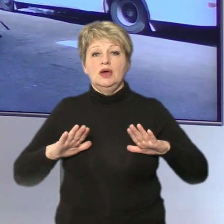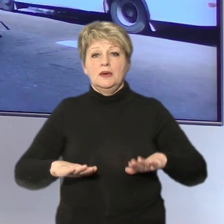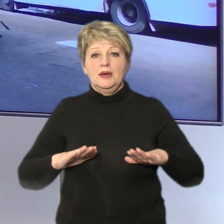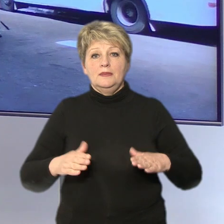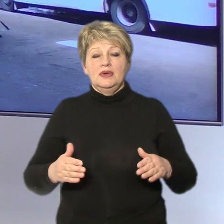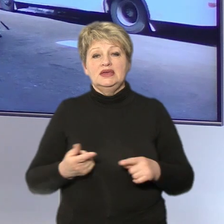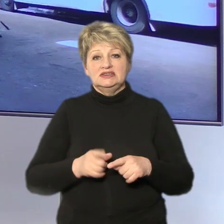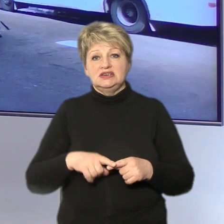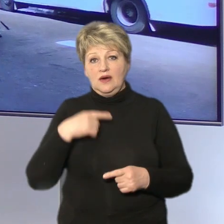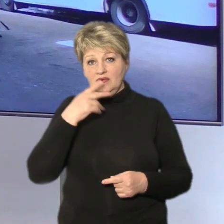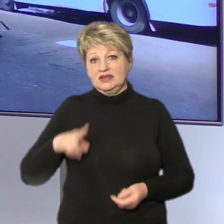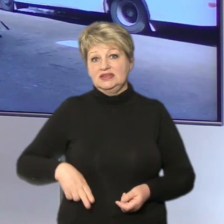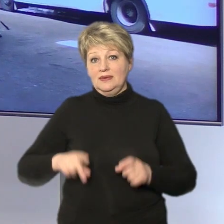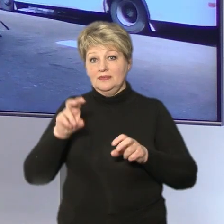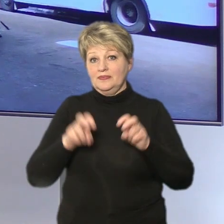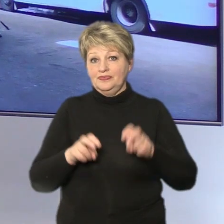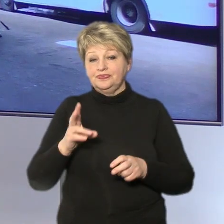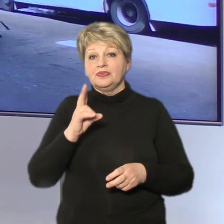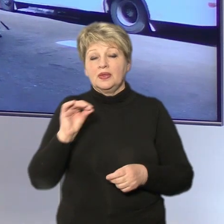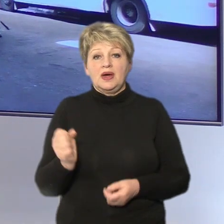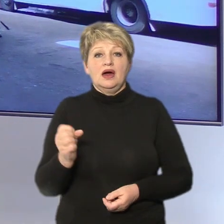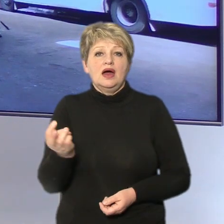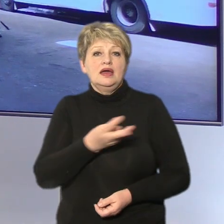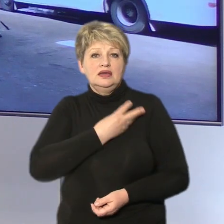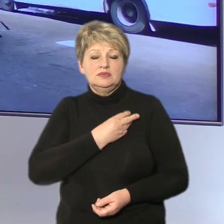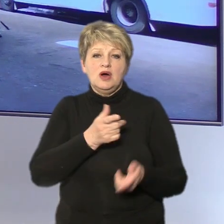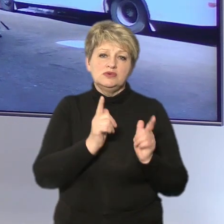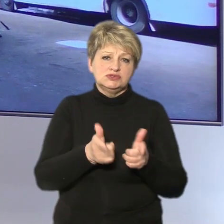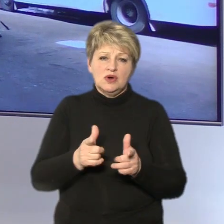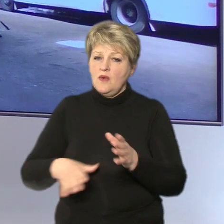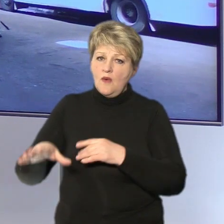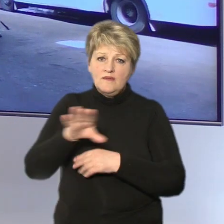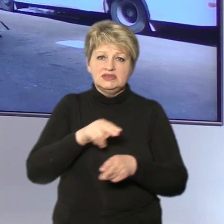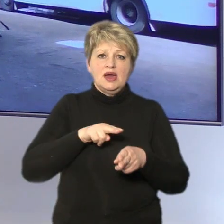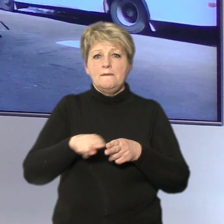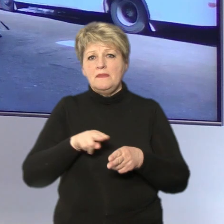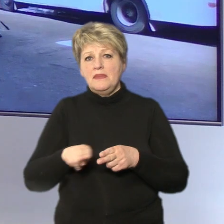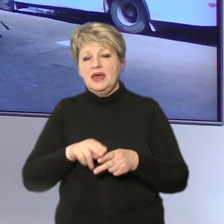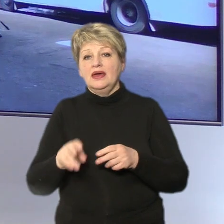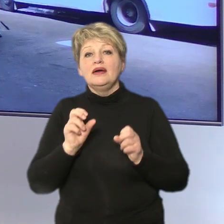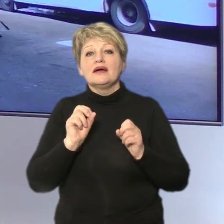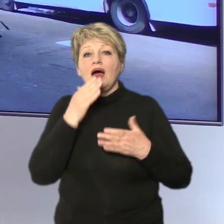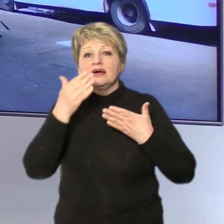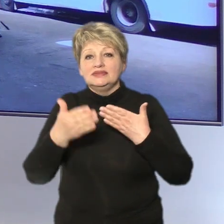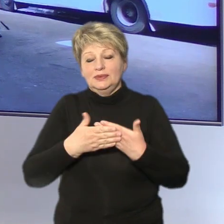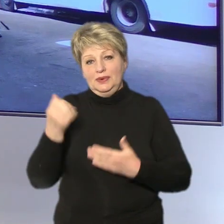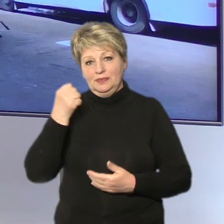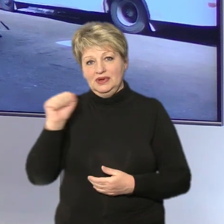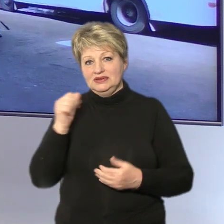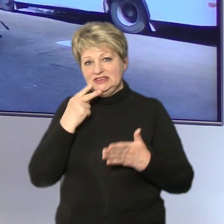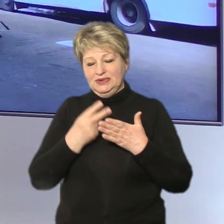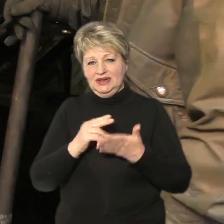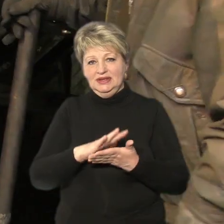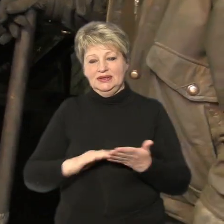Куниця. На ініціативу згодилися усі слюсарі та механіки. Як наближають перемогу, дивіться в сюжеті Тетяна